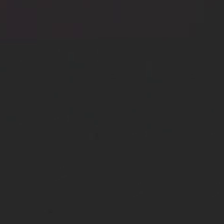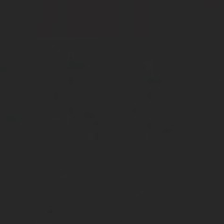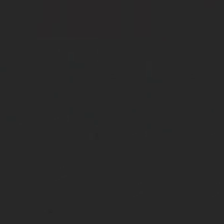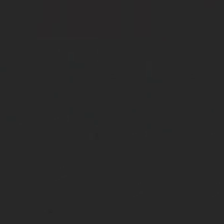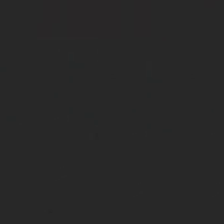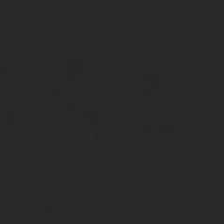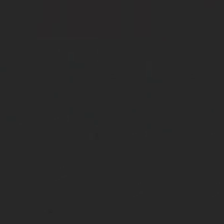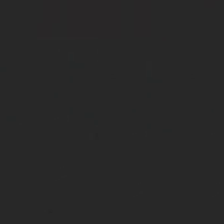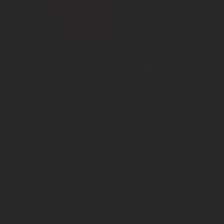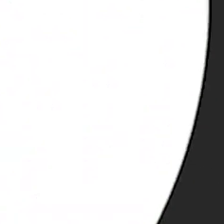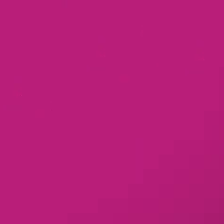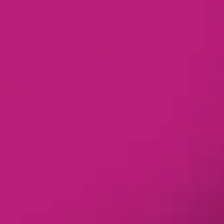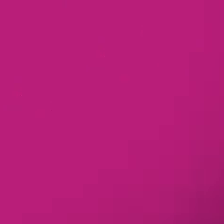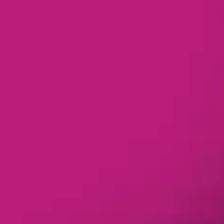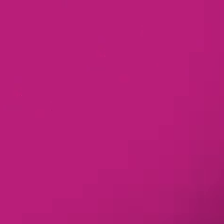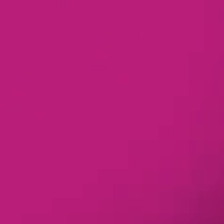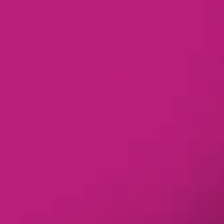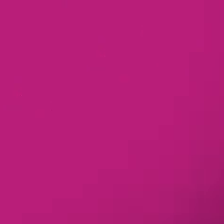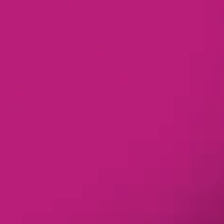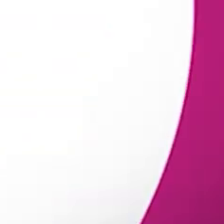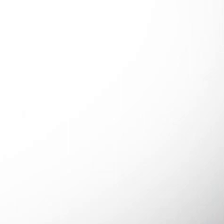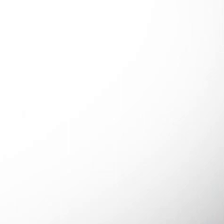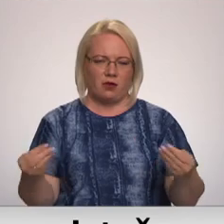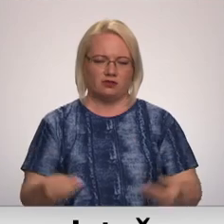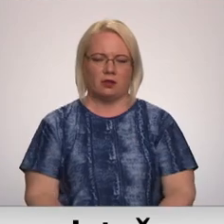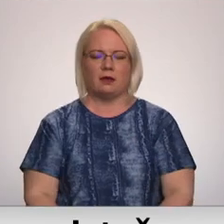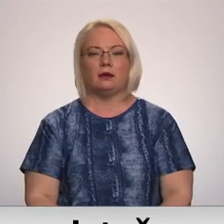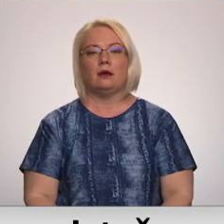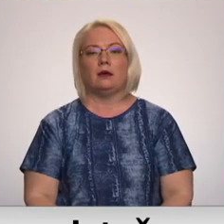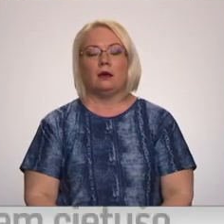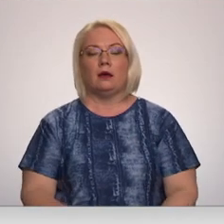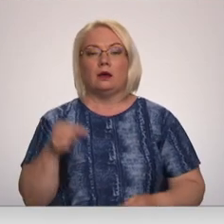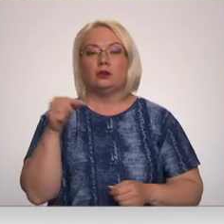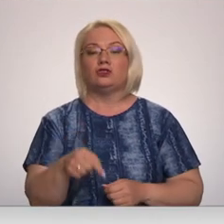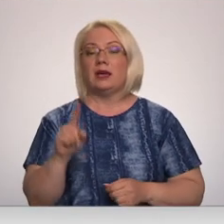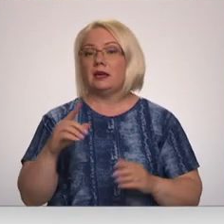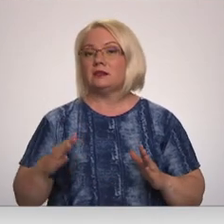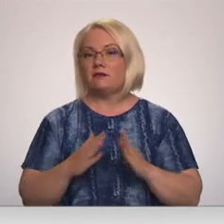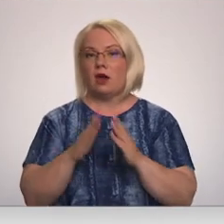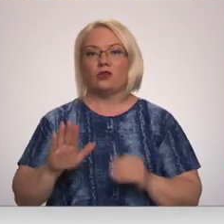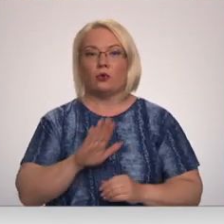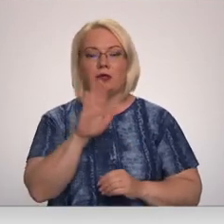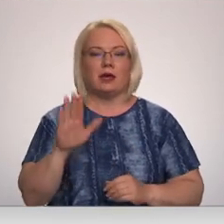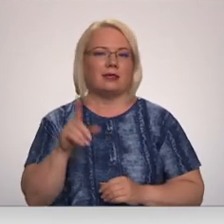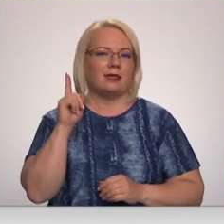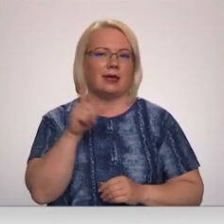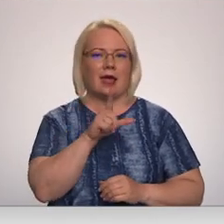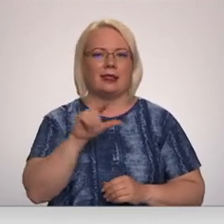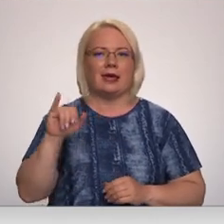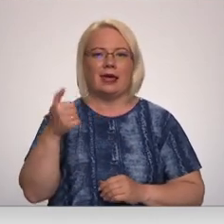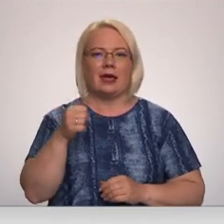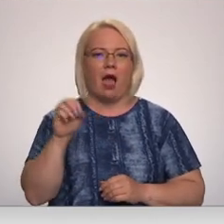Re! Viss ēters ir te! Šī ir svētku diena nevien līgām un